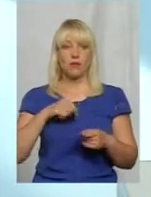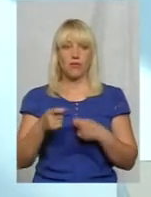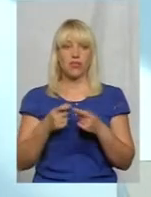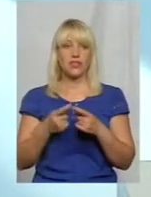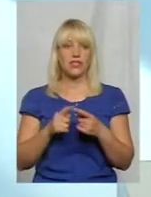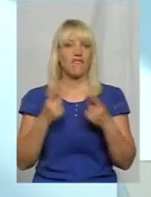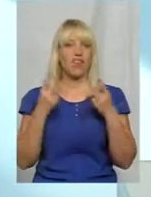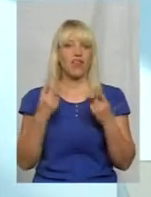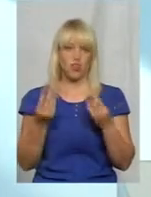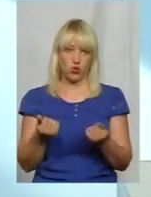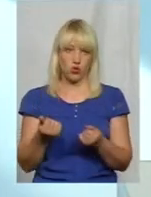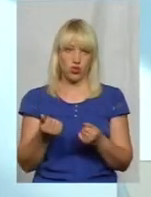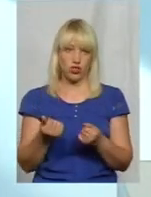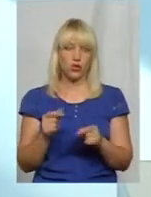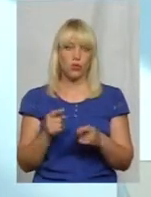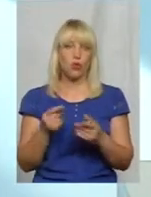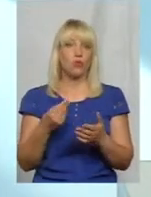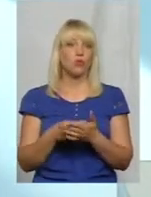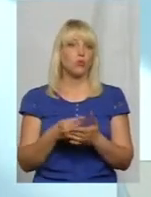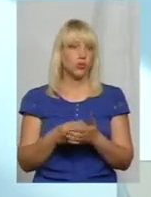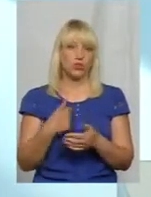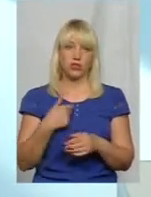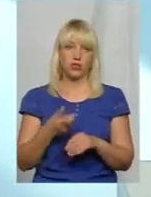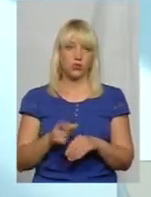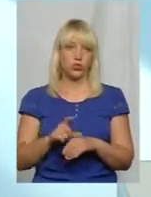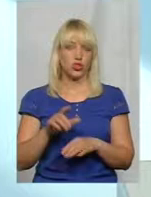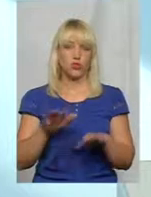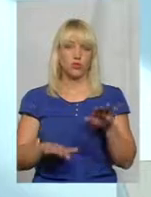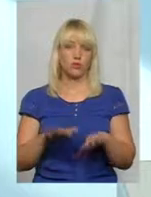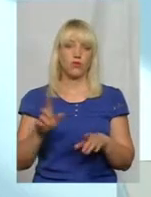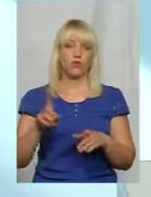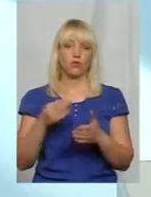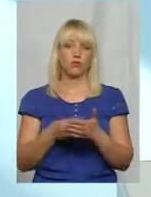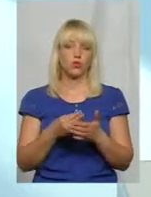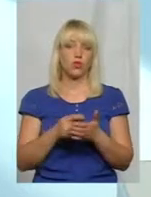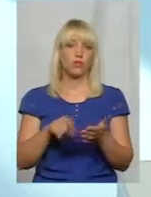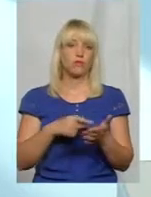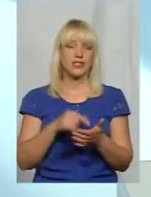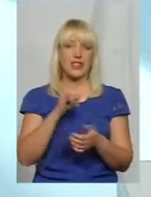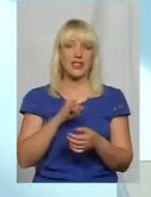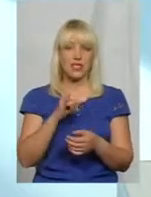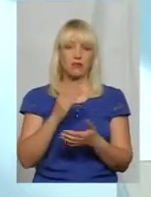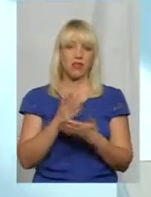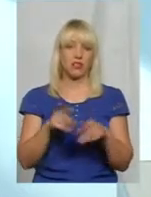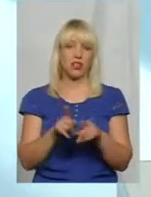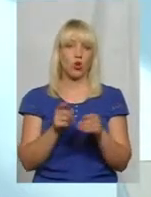Тому бюджети, я дуже сумніваюся, що бюджет міста Ізяслав має такі гроші.